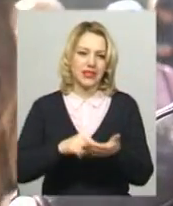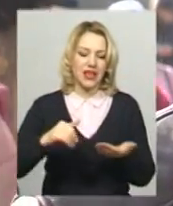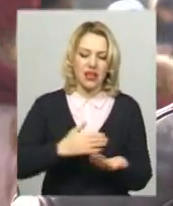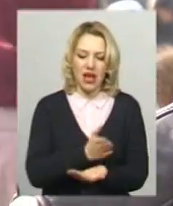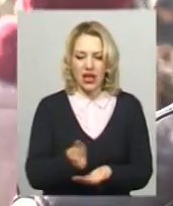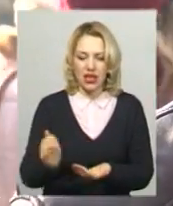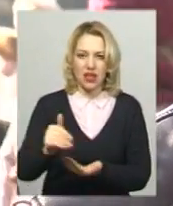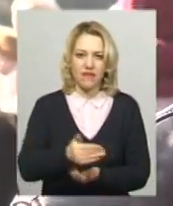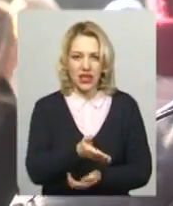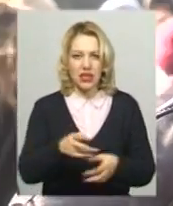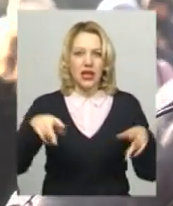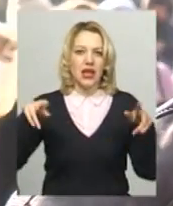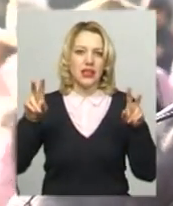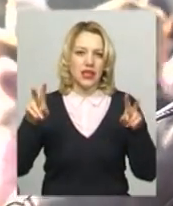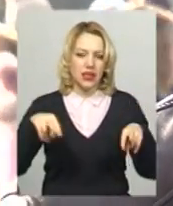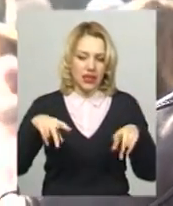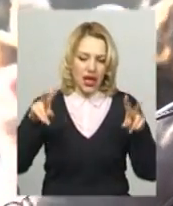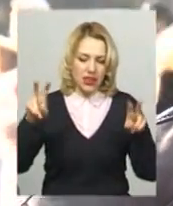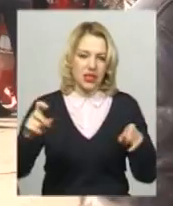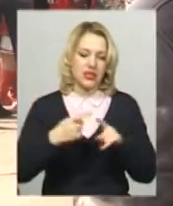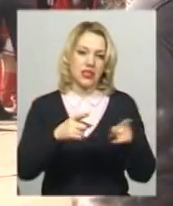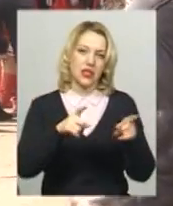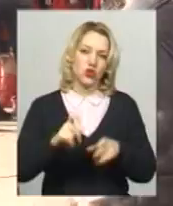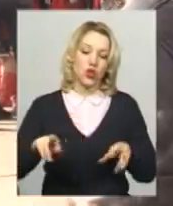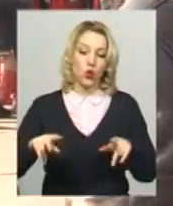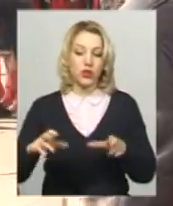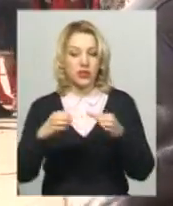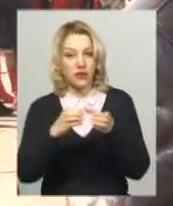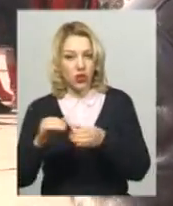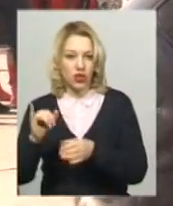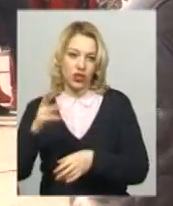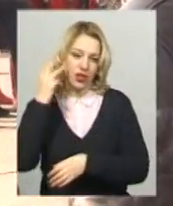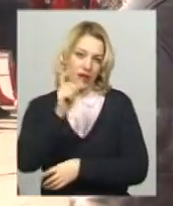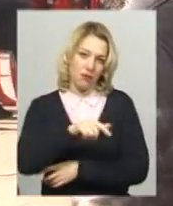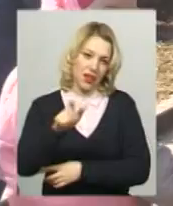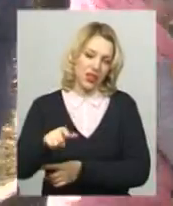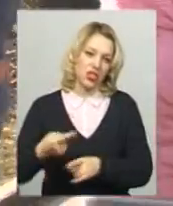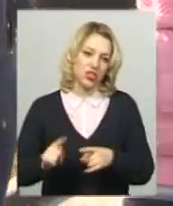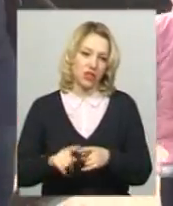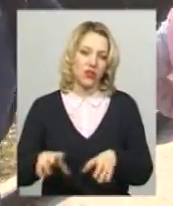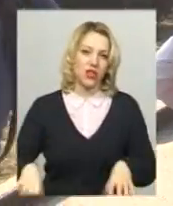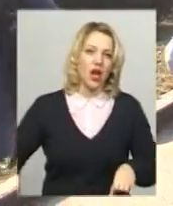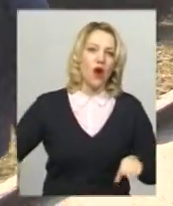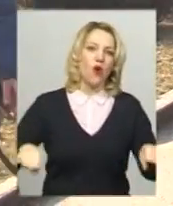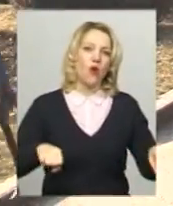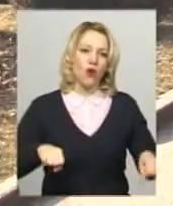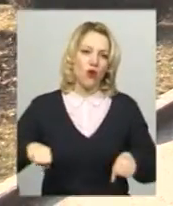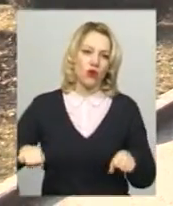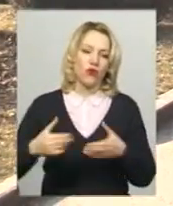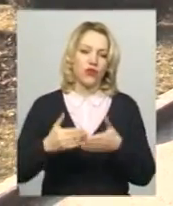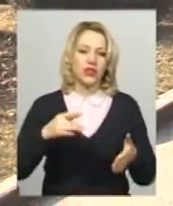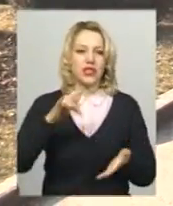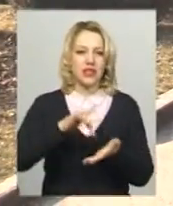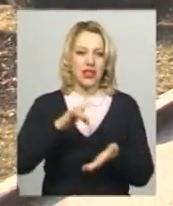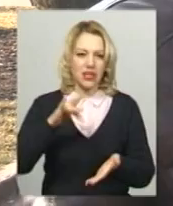Артем Ромасюков. За його словами, до нього залучили не лише танцювальні колективи міста, й хмельничан. Вони прийшли хороводом від центрального входу у парк